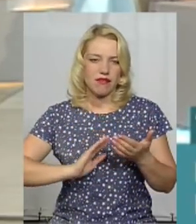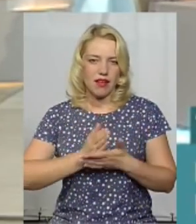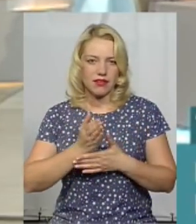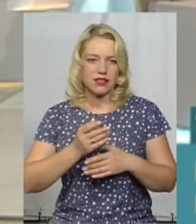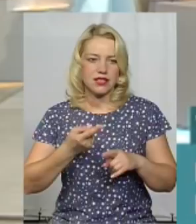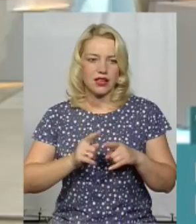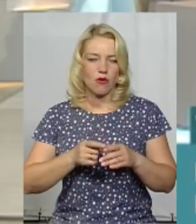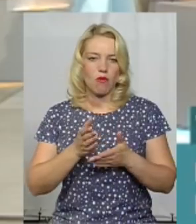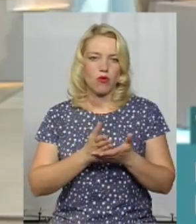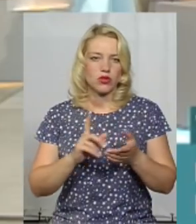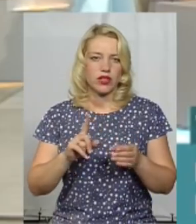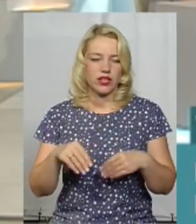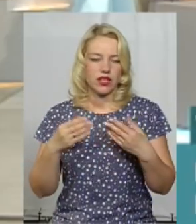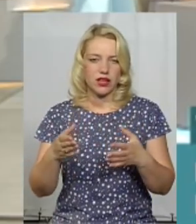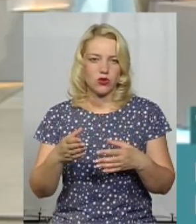підопічним?